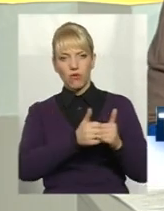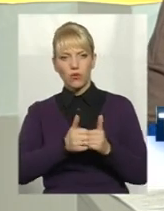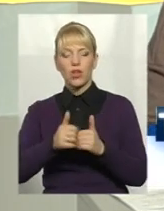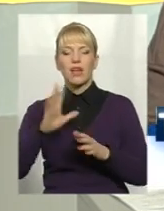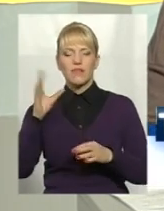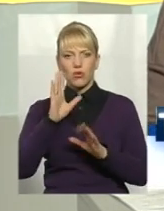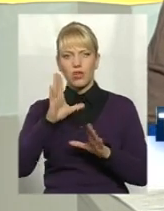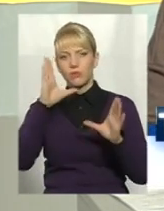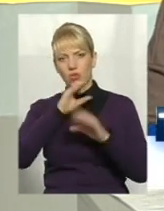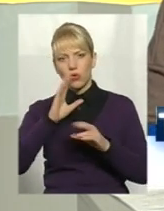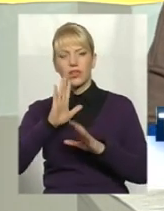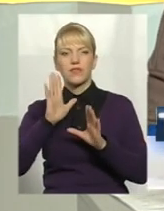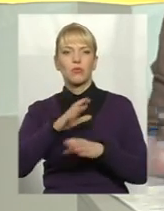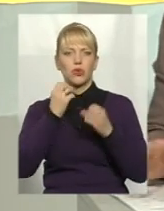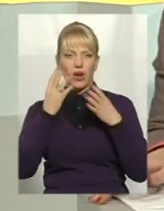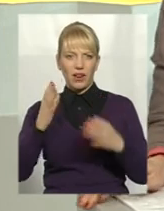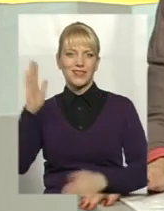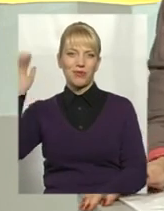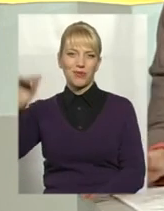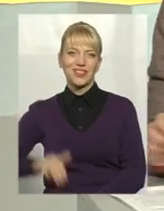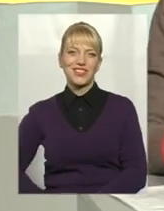виходити, і все у нас буде гаразд. На все добре.